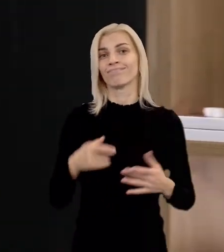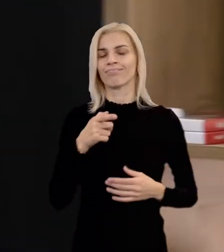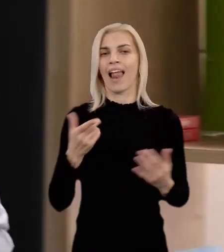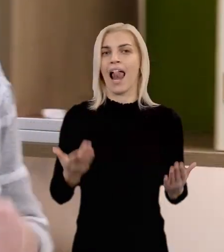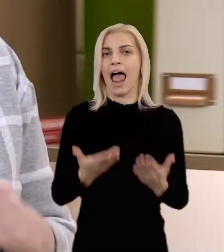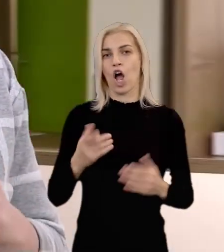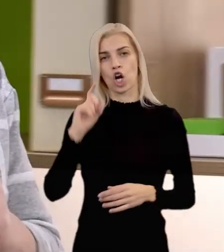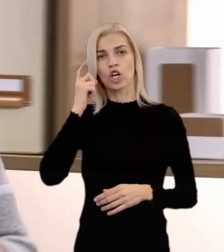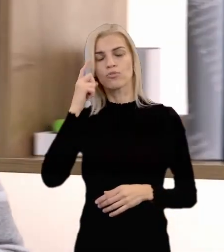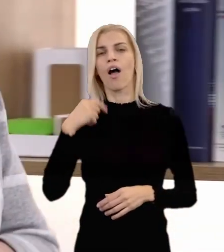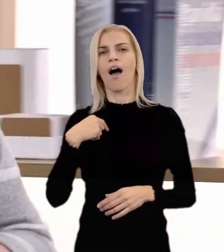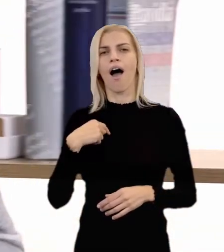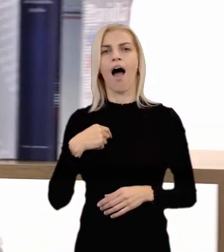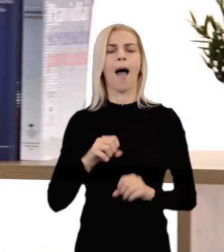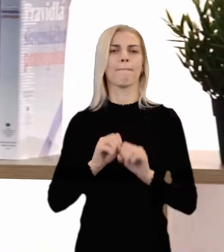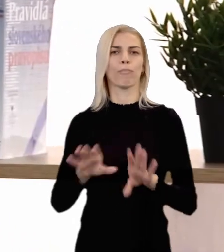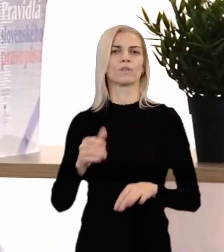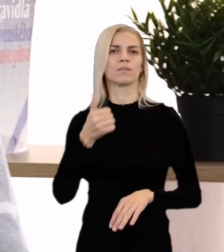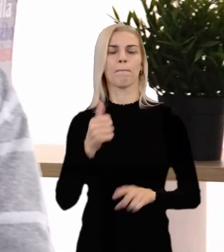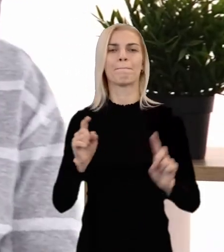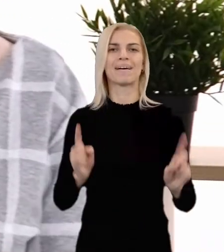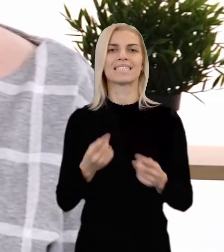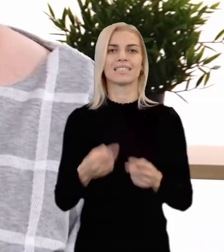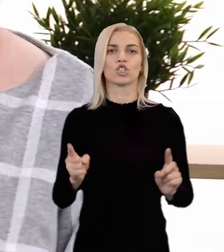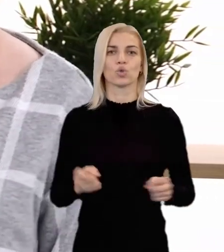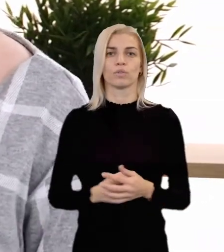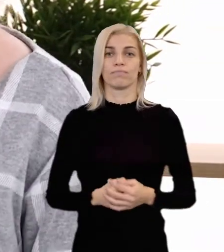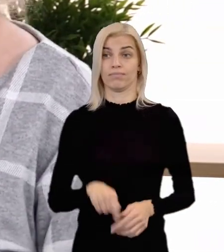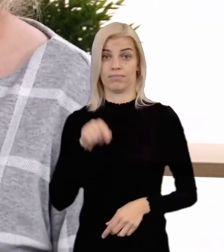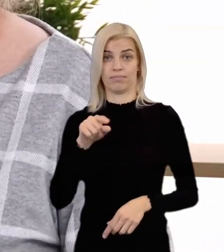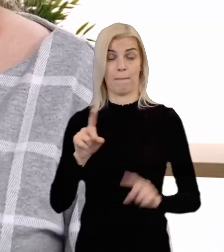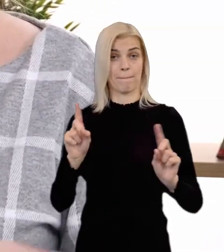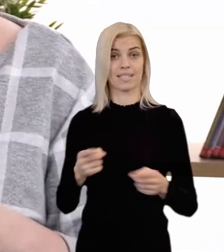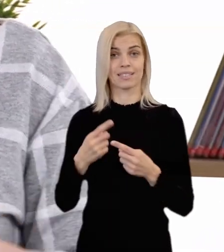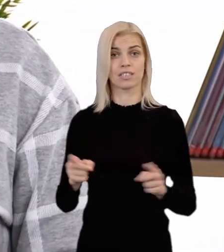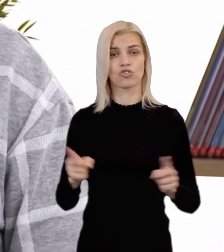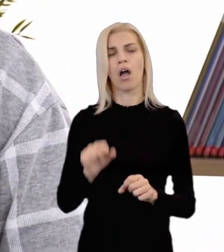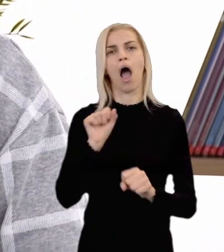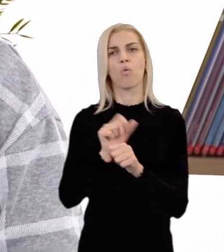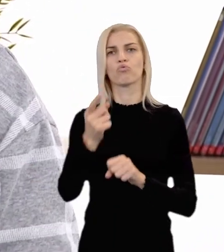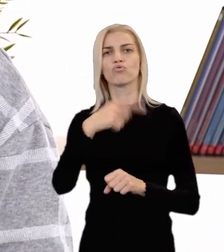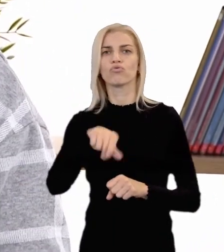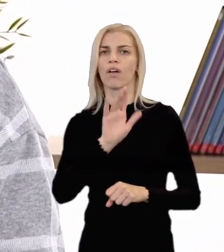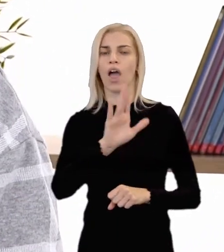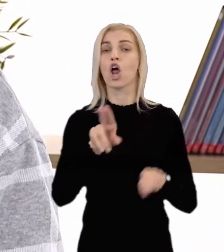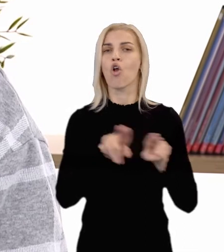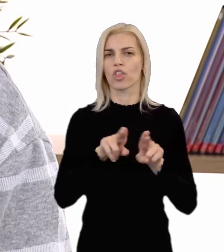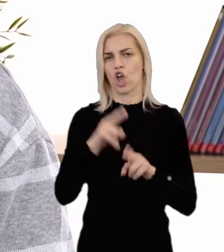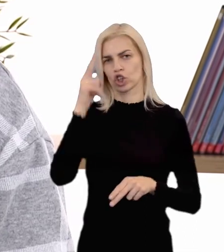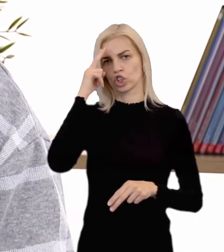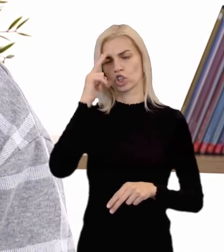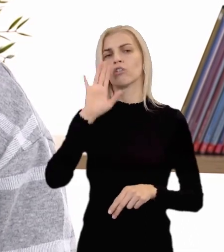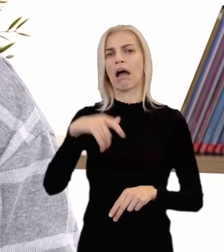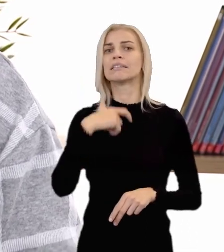rozmýšľalo, ja vám k tomu pustím jednu pesničku. Tuto pesničku poznajú možno vaši rodičia, starí